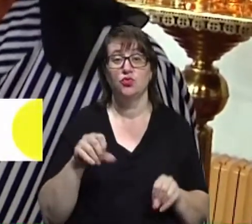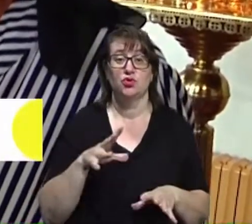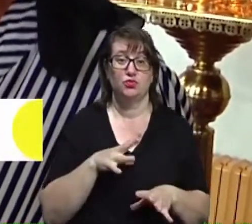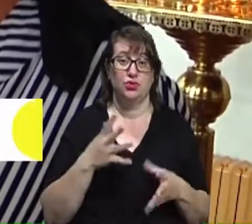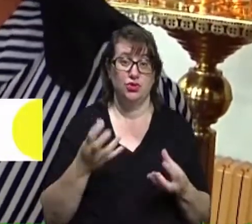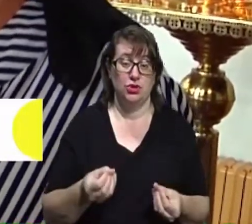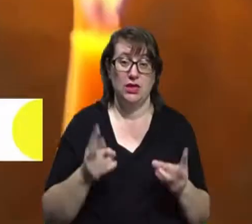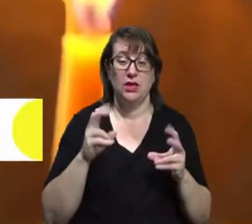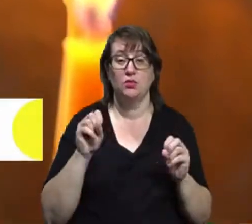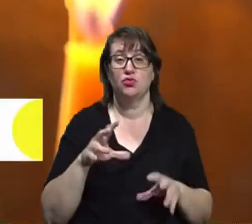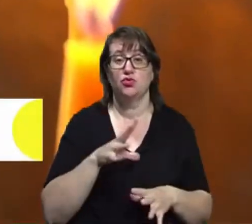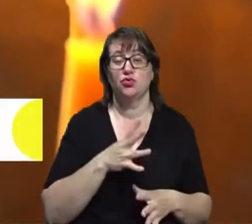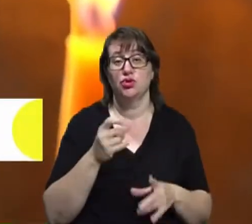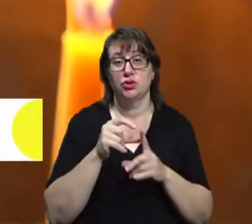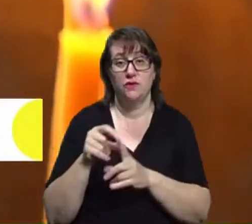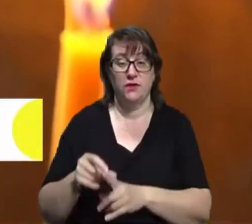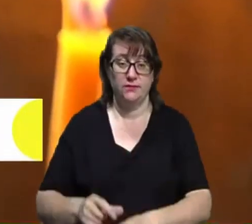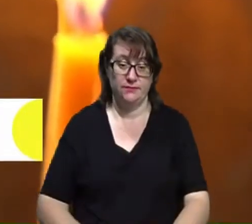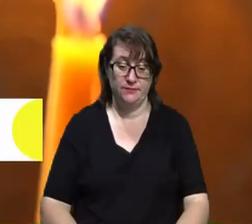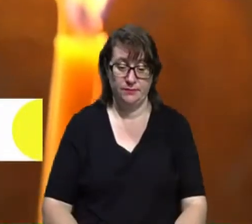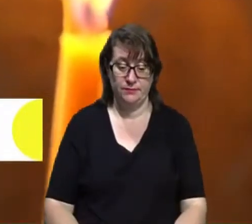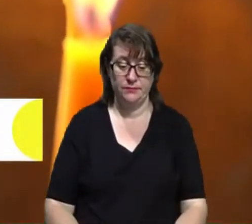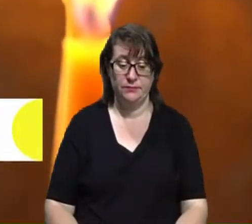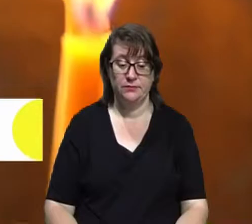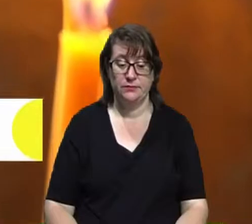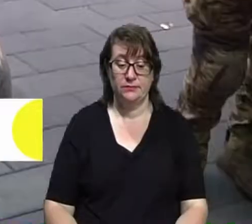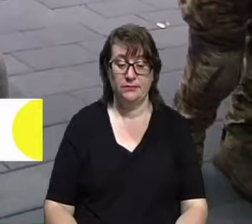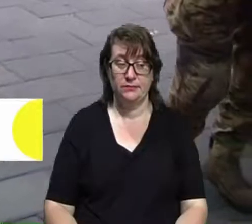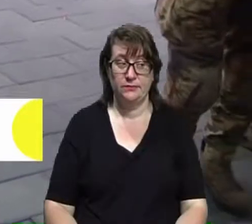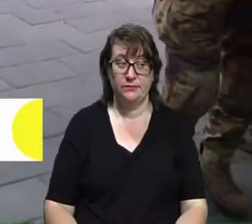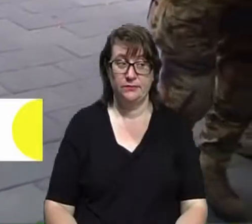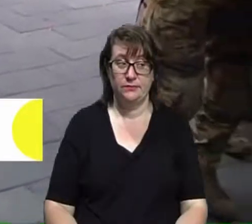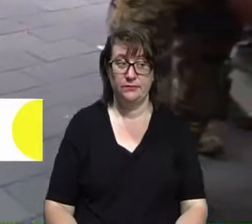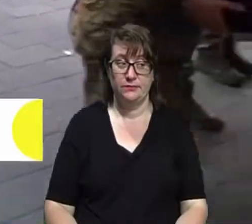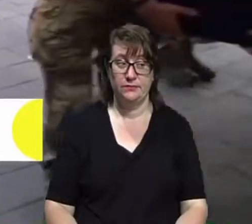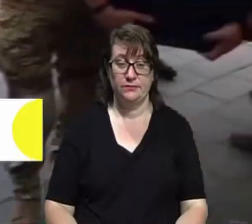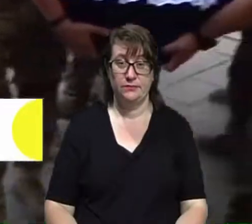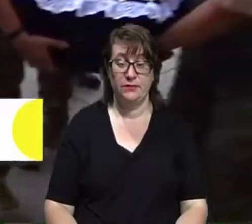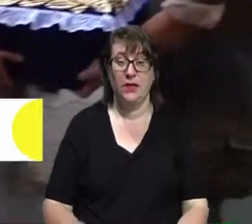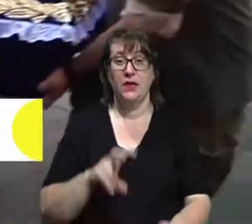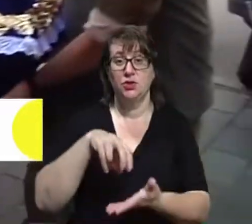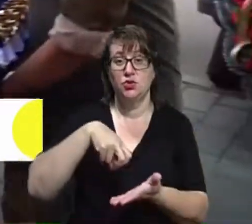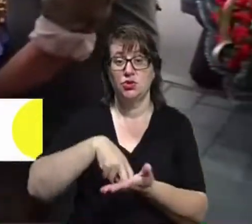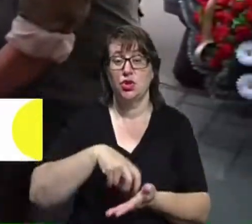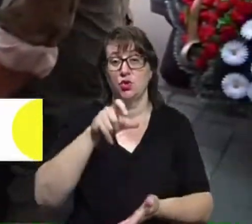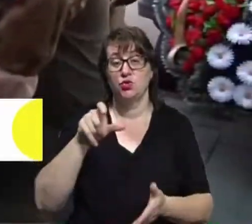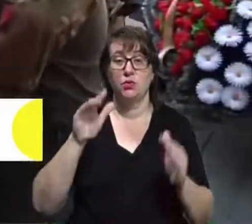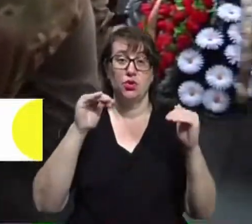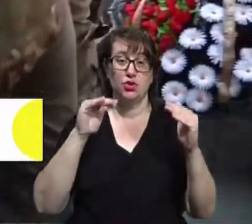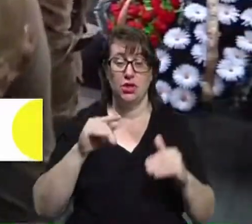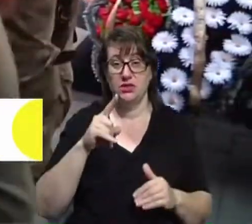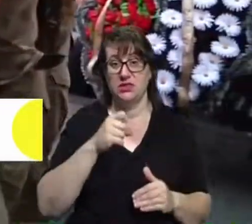Які ще можуть бути слава?» Стоячи на колінах, люди прощалися із